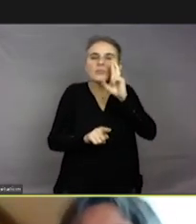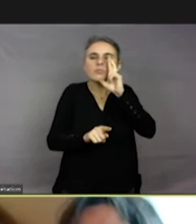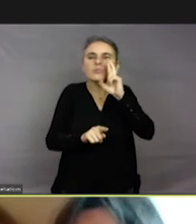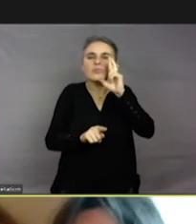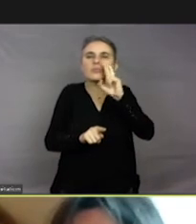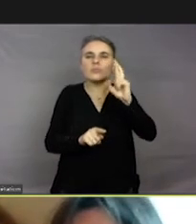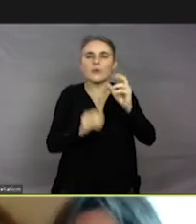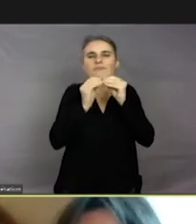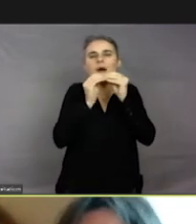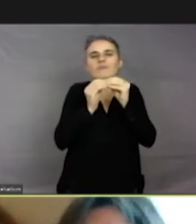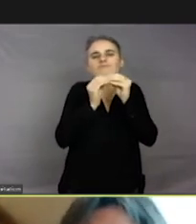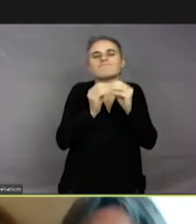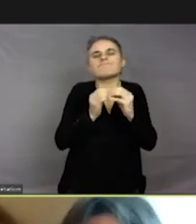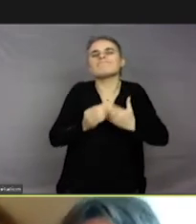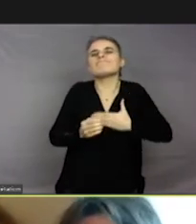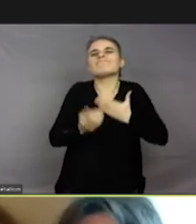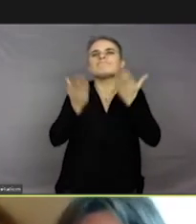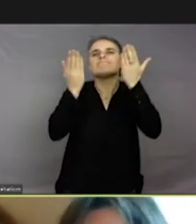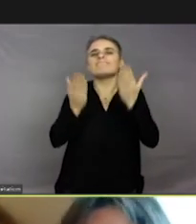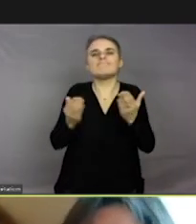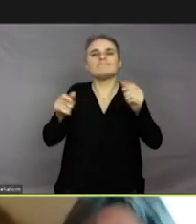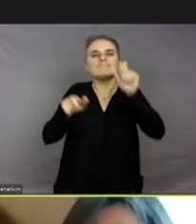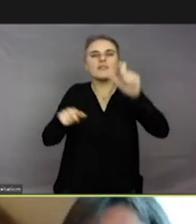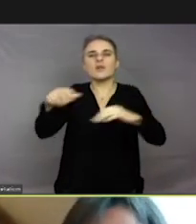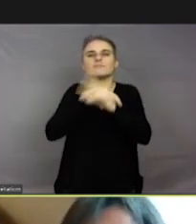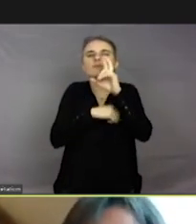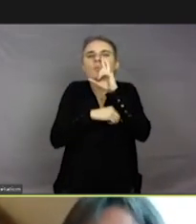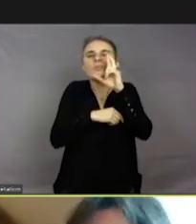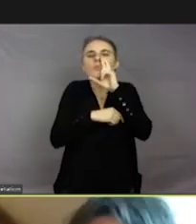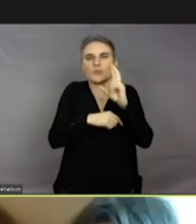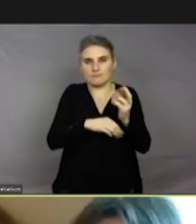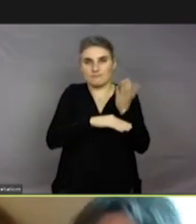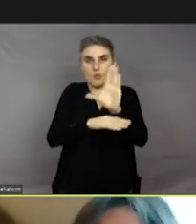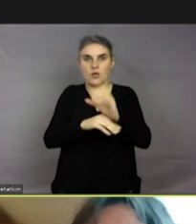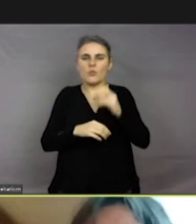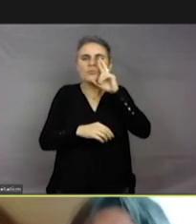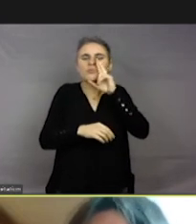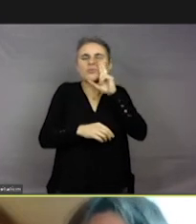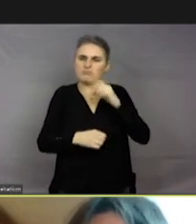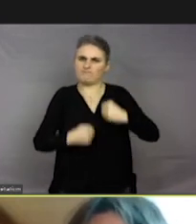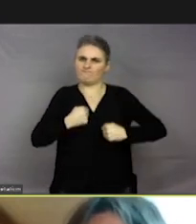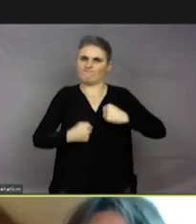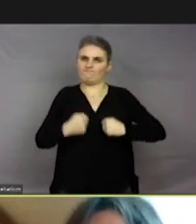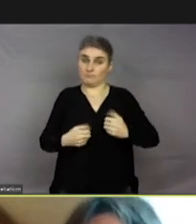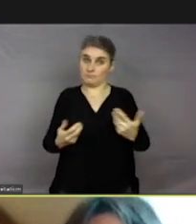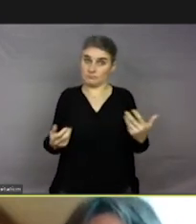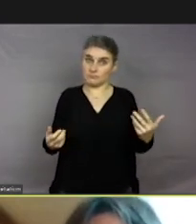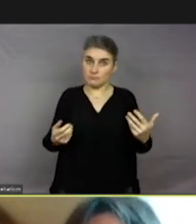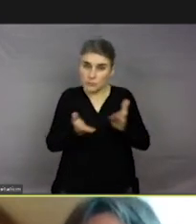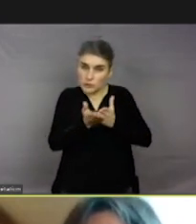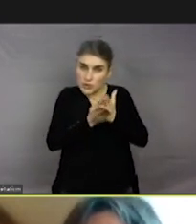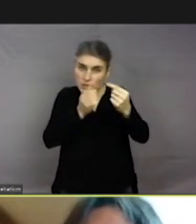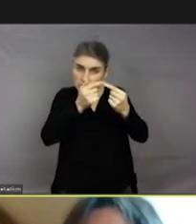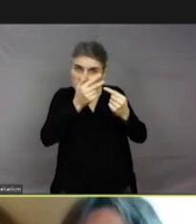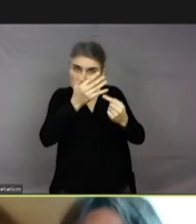exprimer l'amour qu'il a envers son entourage, éventuellement, un ronronnement d'agacement. Il y a énormément de sens